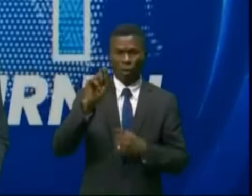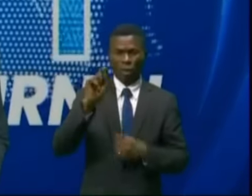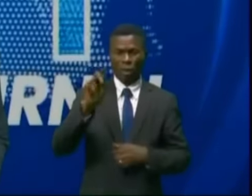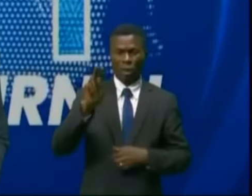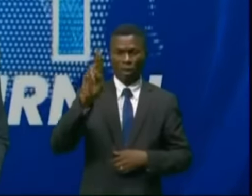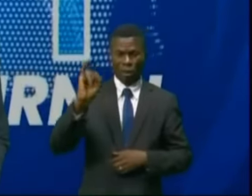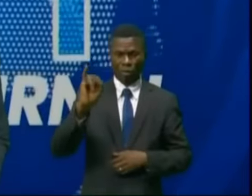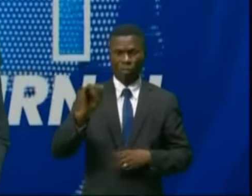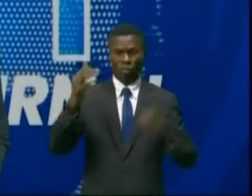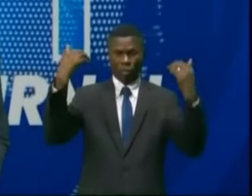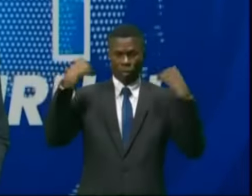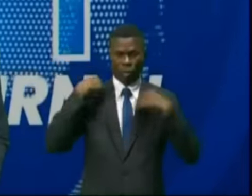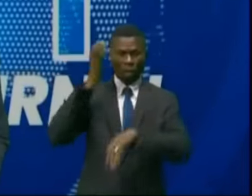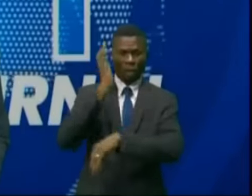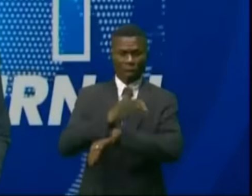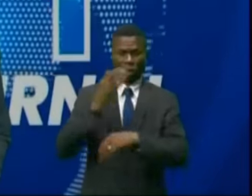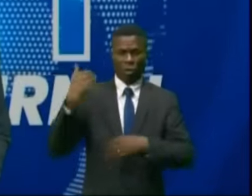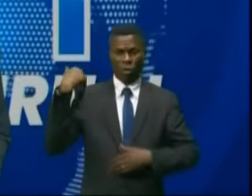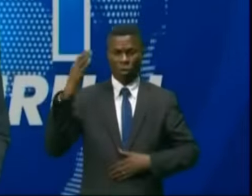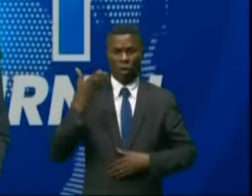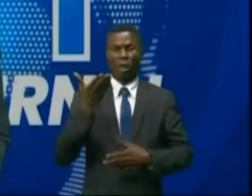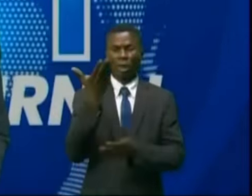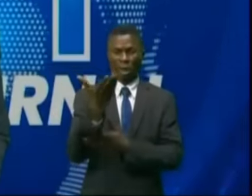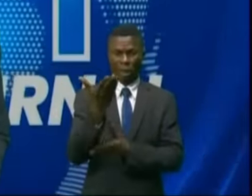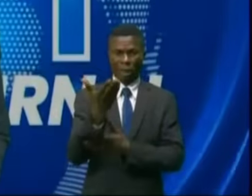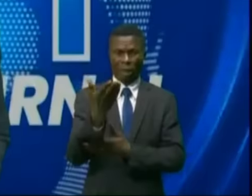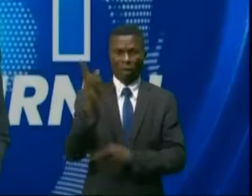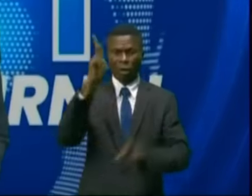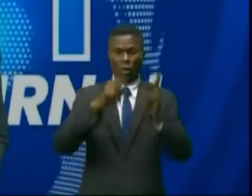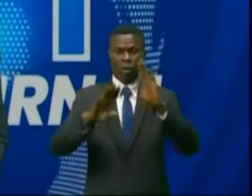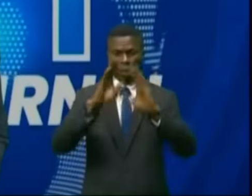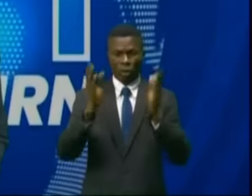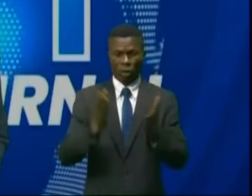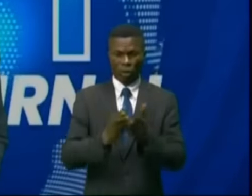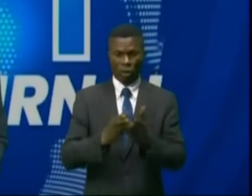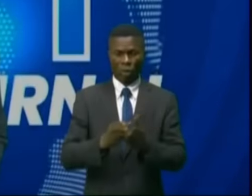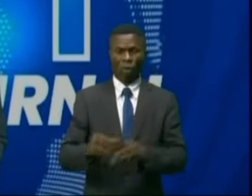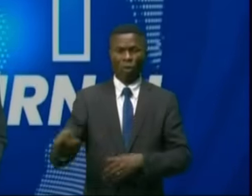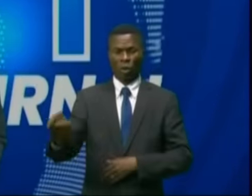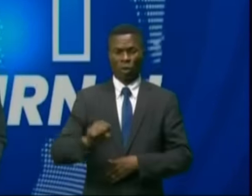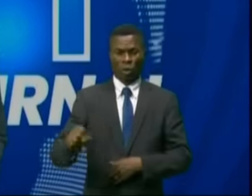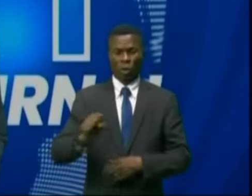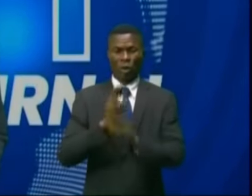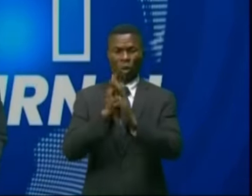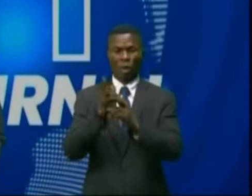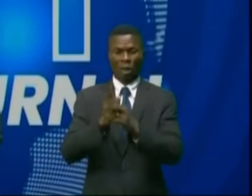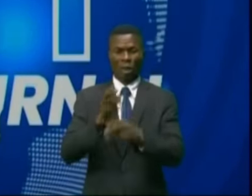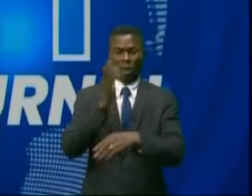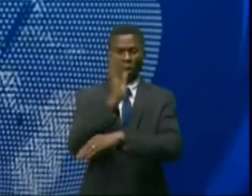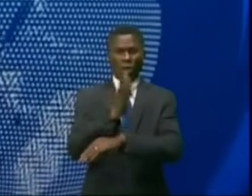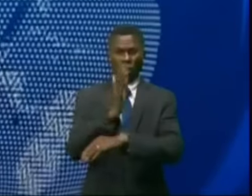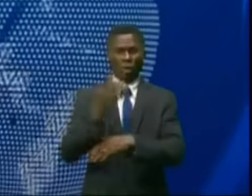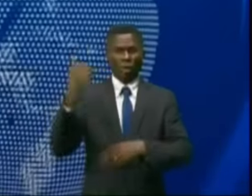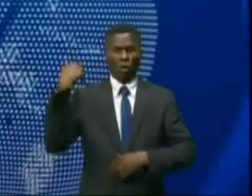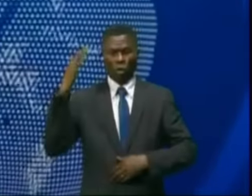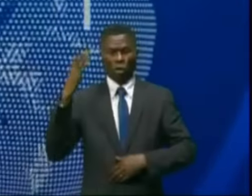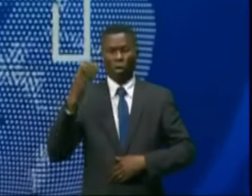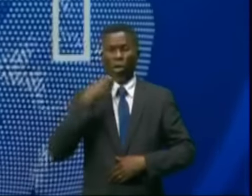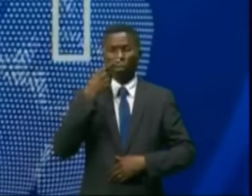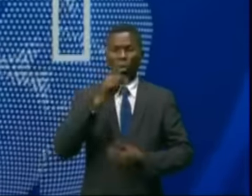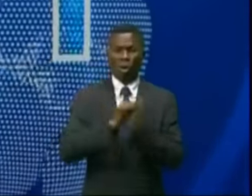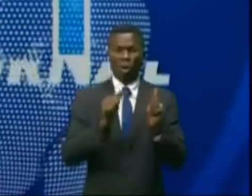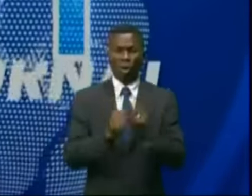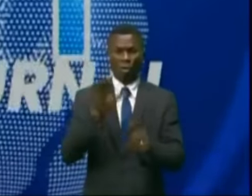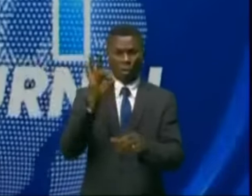Le greffier en chef du Conseil d'État porte à la connaissance du public que la section du contentieux du Conseil d'État siégeant en matière